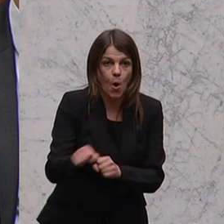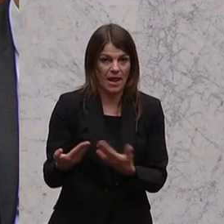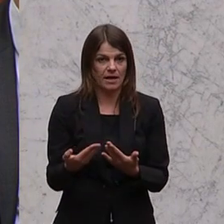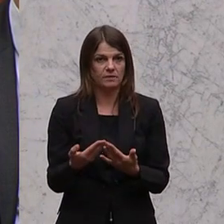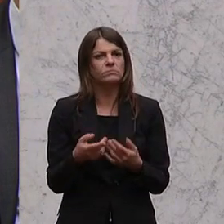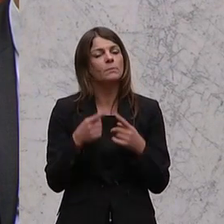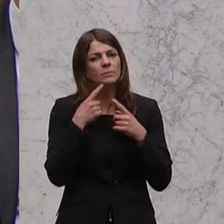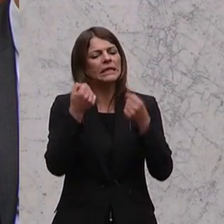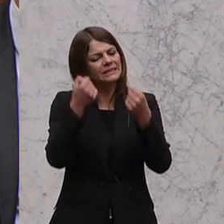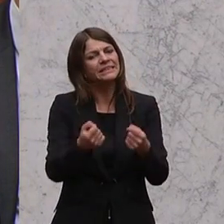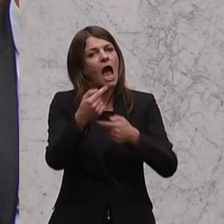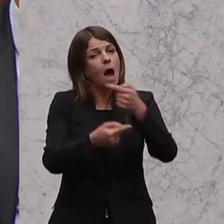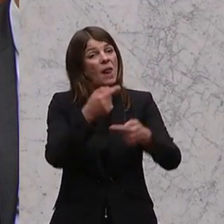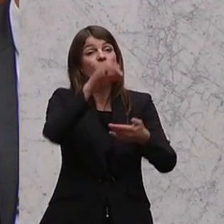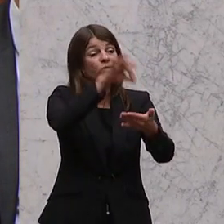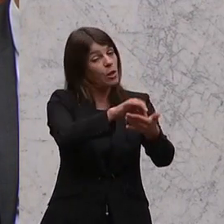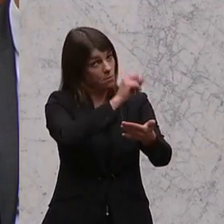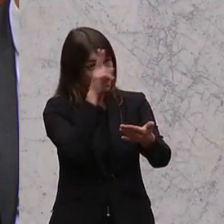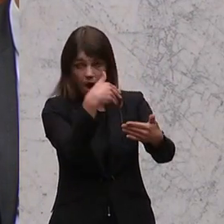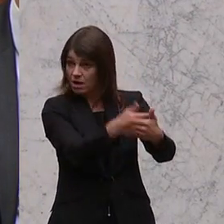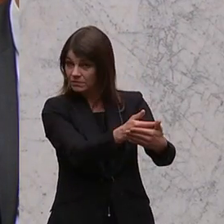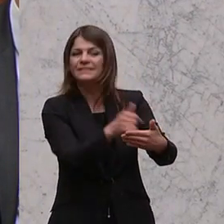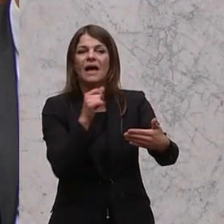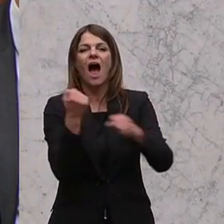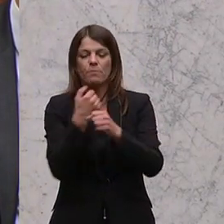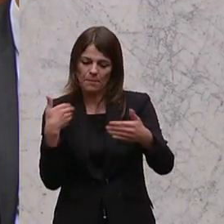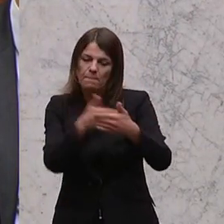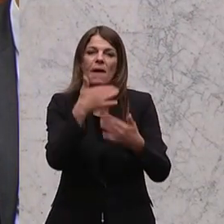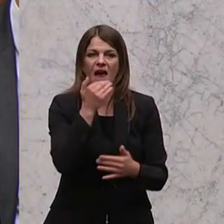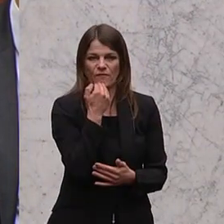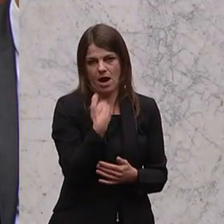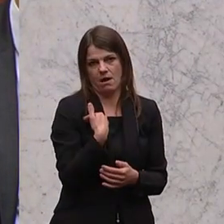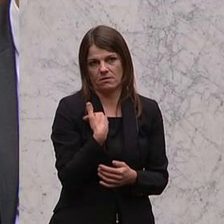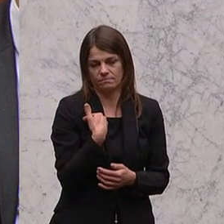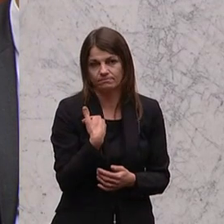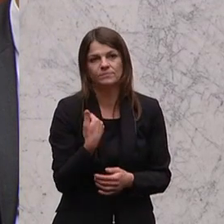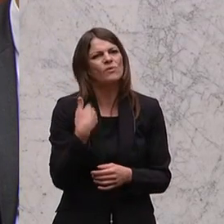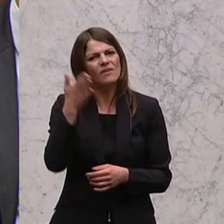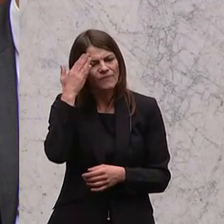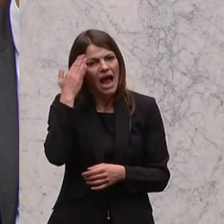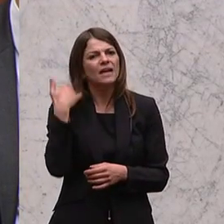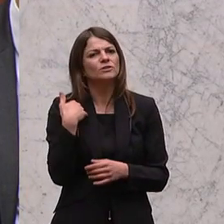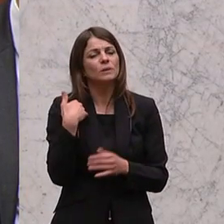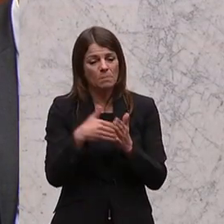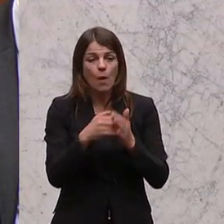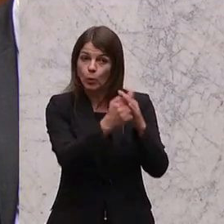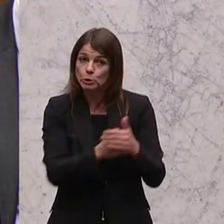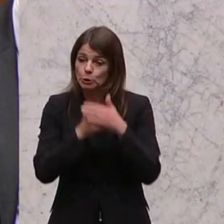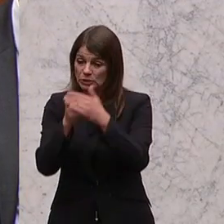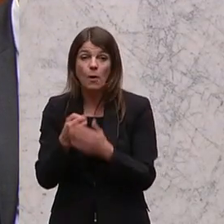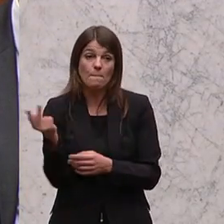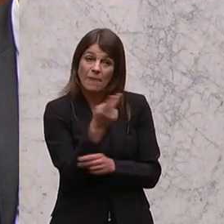Mit gesichertem Ablaufdatum mag das da oder dort leichter fallen. Ich weiß, dass ich dafür die Unterstützung beider Regierungsparteien brauche, aber